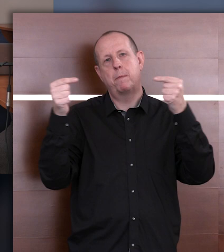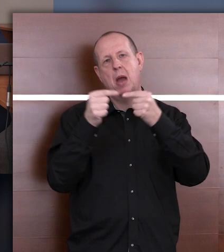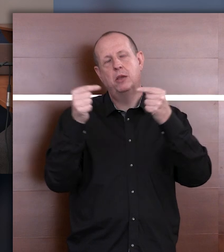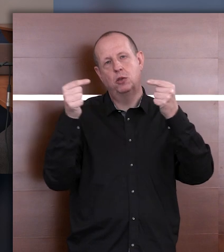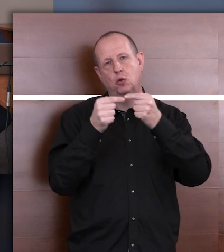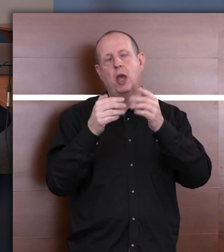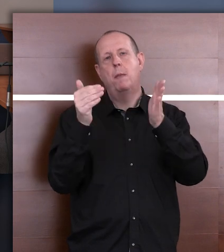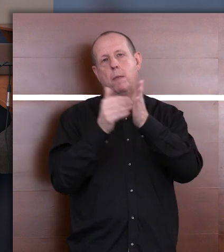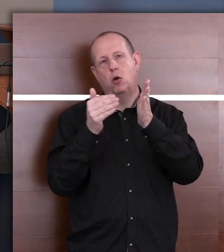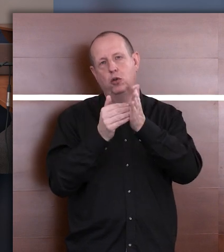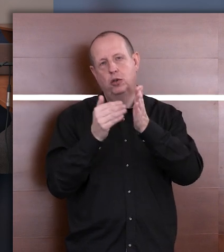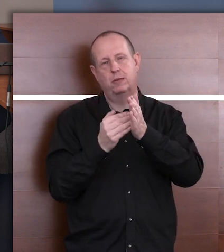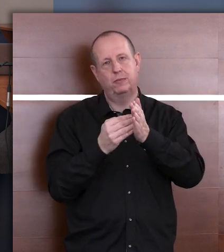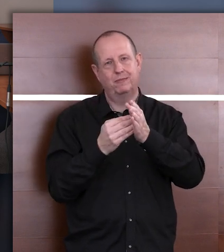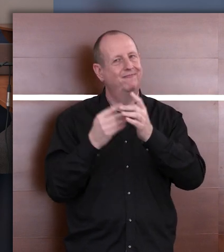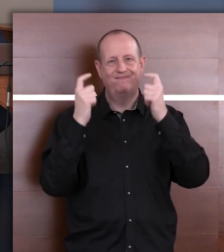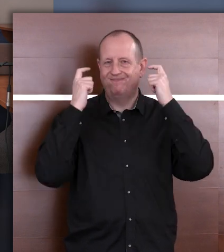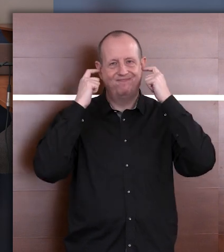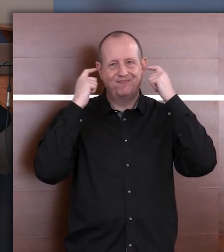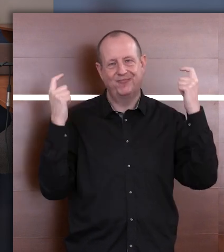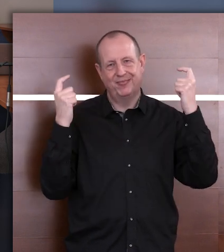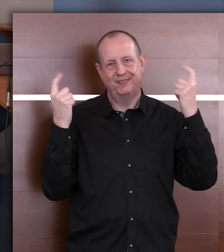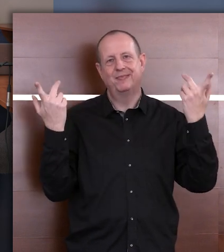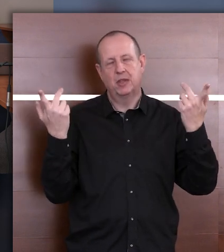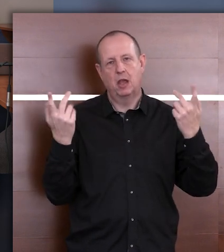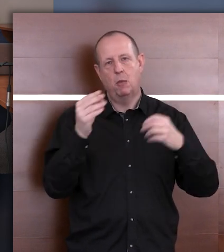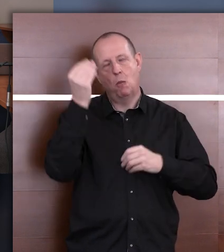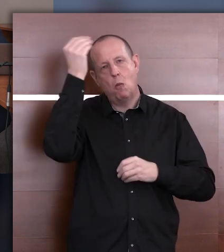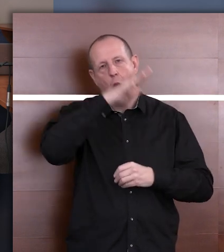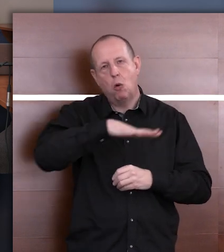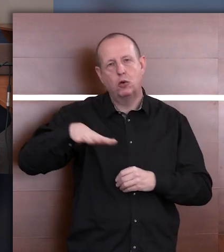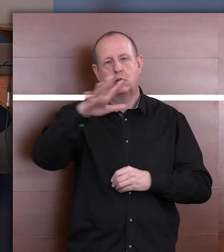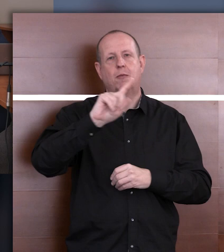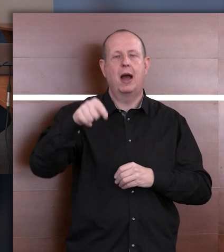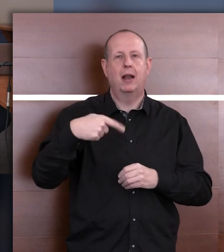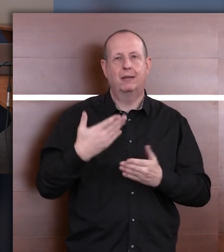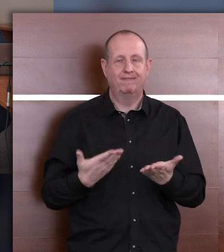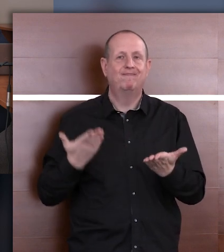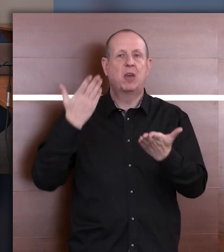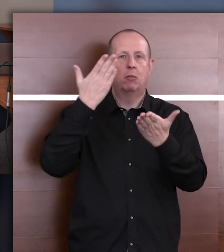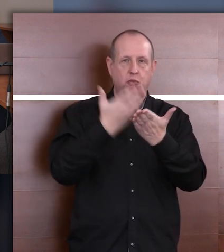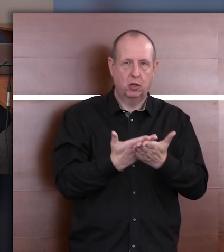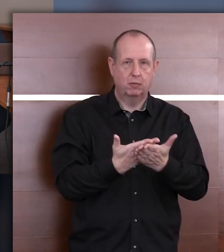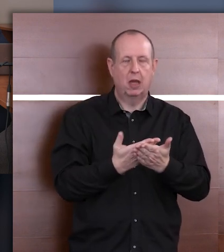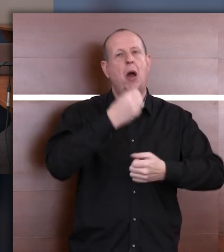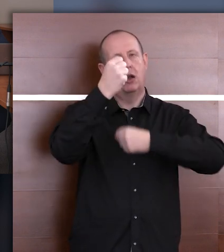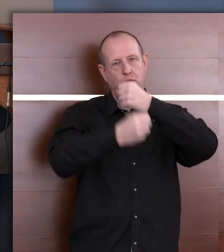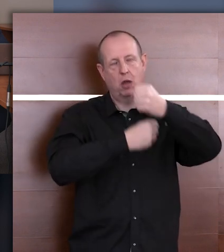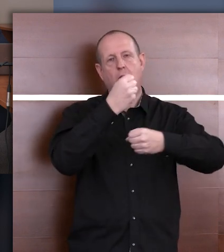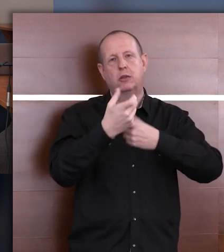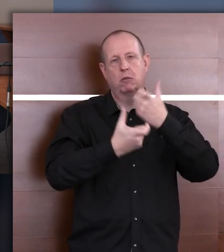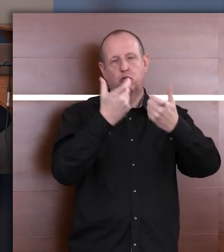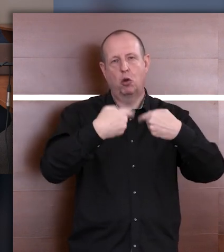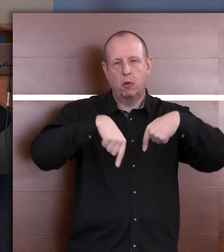potrzeb niesłyszących i słabosłyszących uczniów, aczkolwiek deklaruje, że podejmie działania, aby